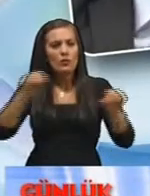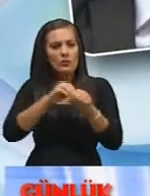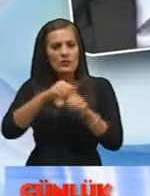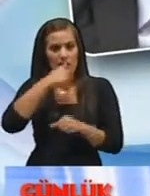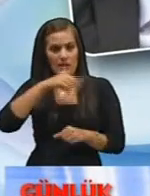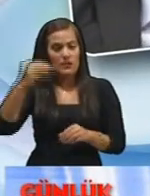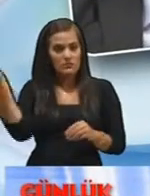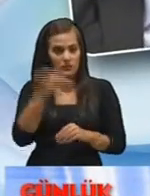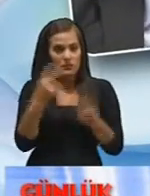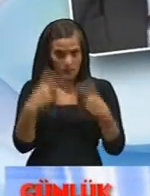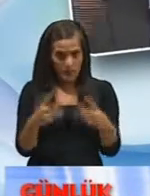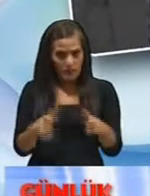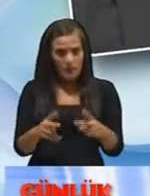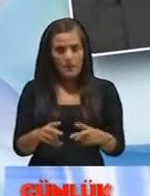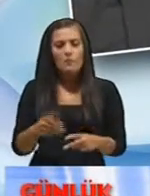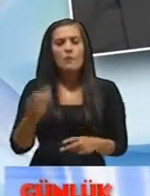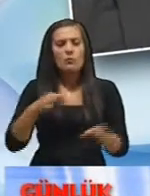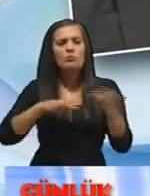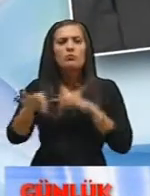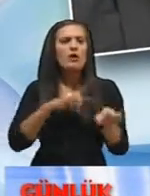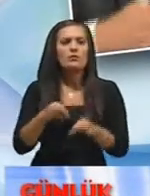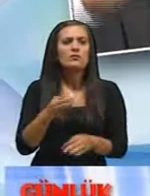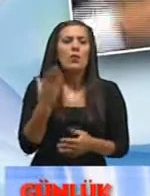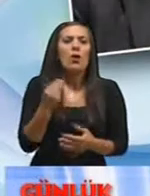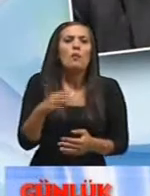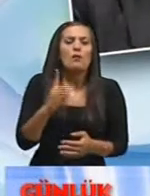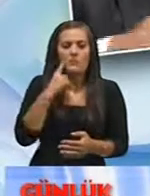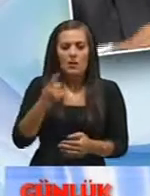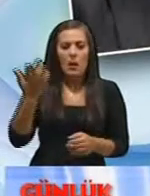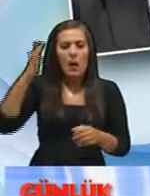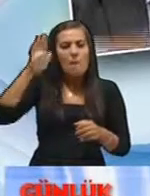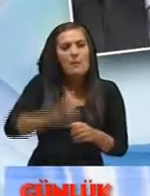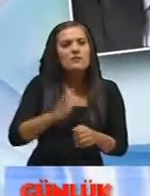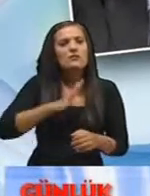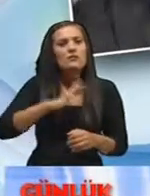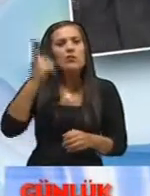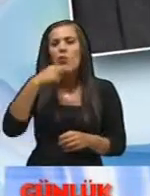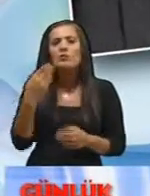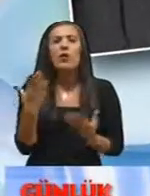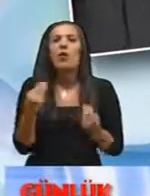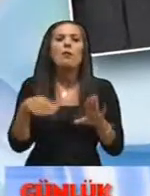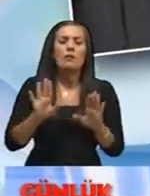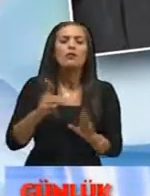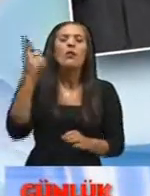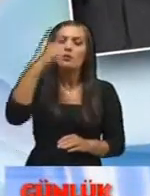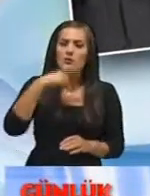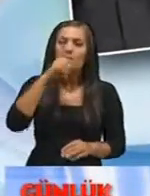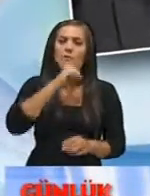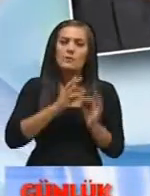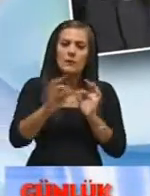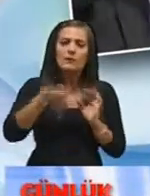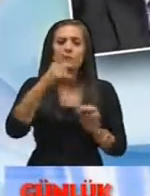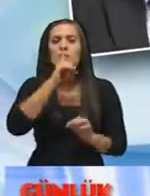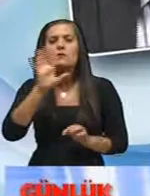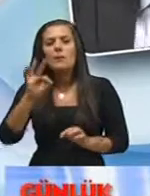tabanına monte etmeniz mümkün mü? Mühendislik açısından mümkün değil Hidro yani basınç olarak mümkün değil Dolayısıyla Önce 100 metre Sonra 150